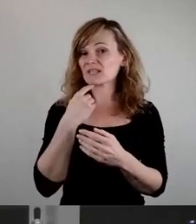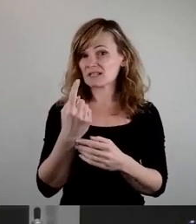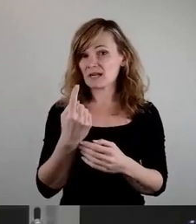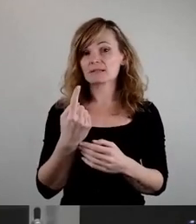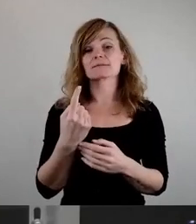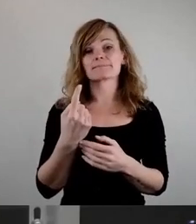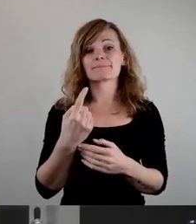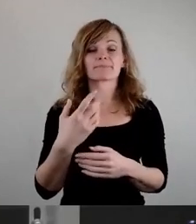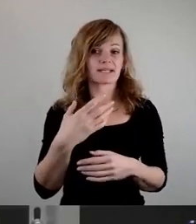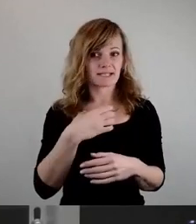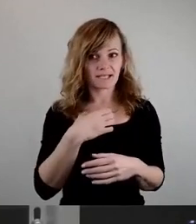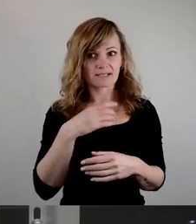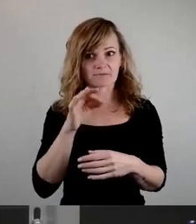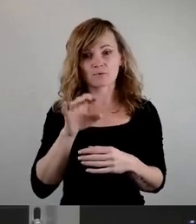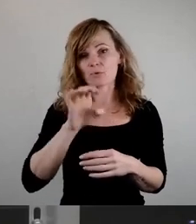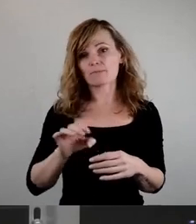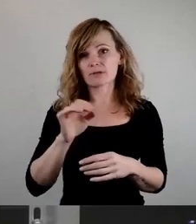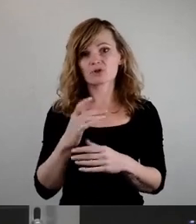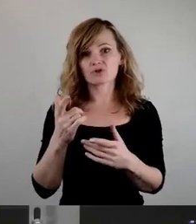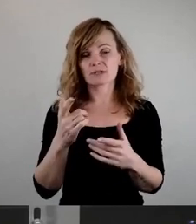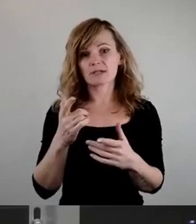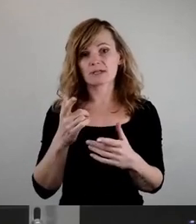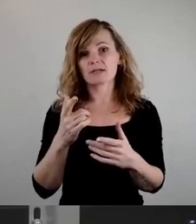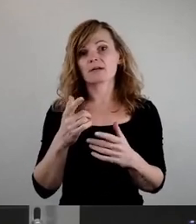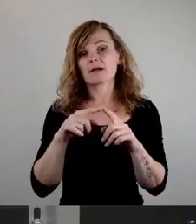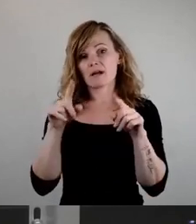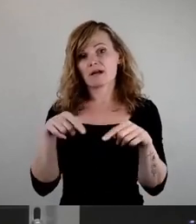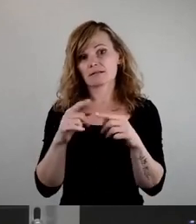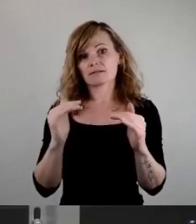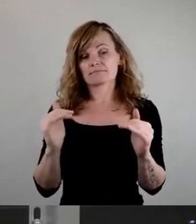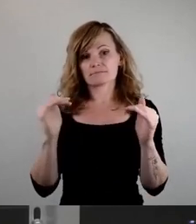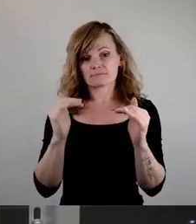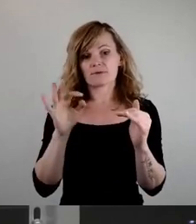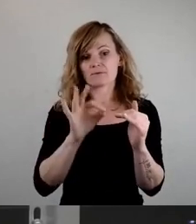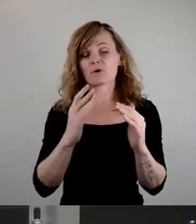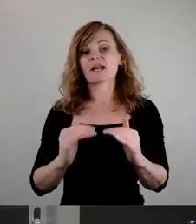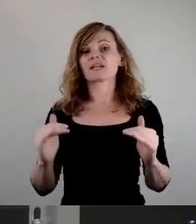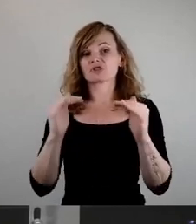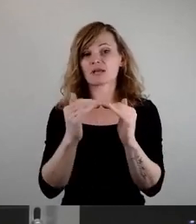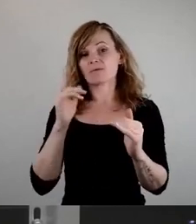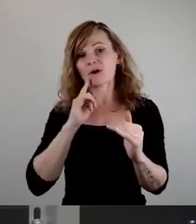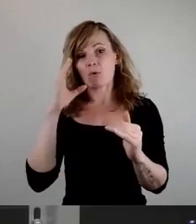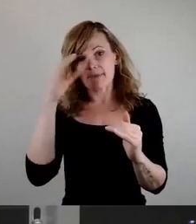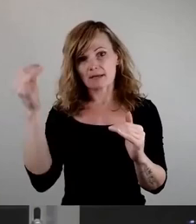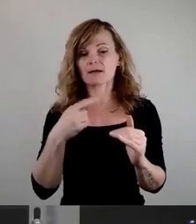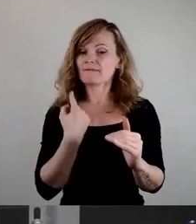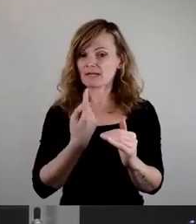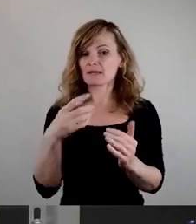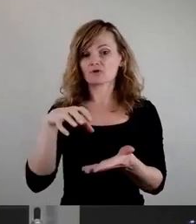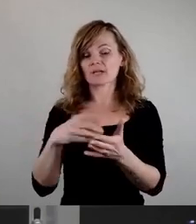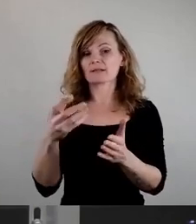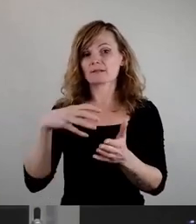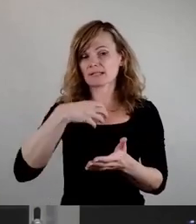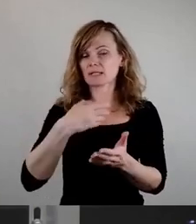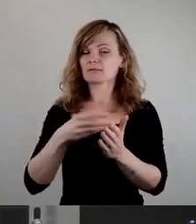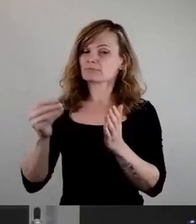Karte für Gleichstellung von Frauen und Männern unterschrieben hat und das schon 2012 unter Frau Oros noch, seitdem